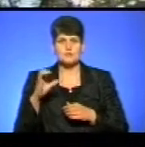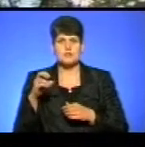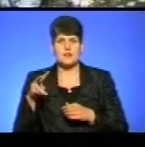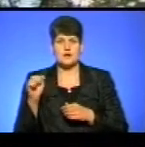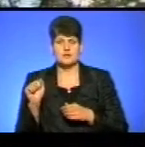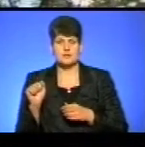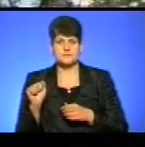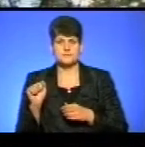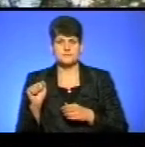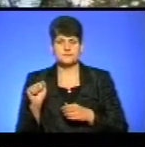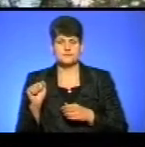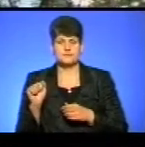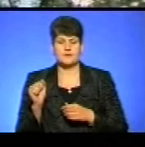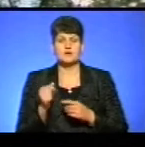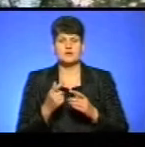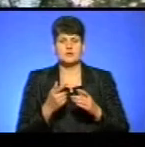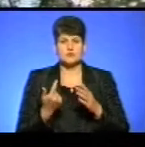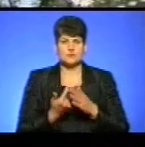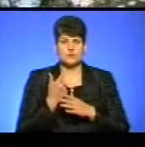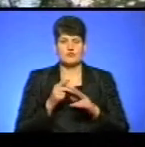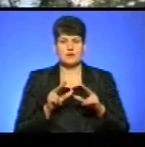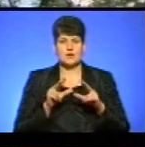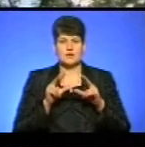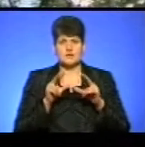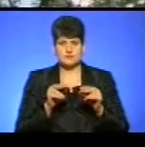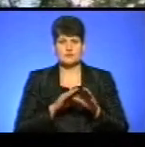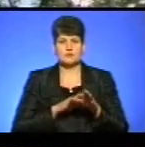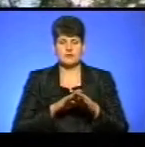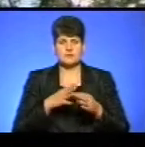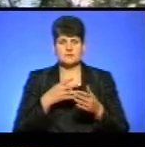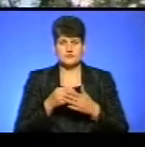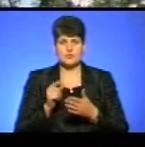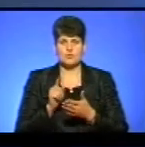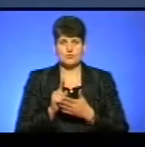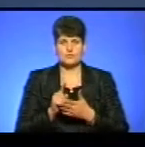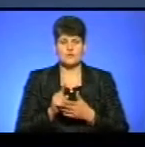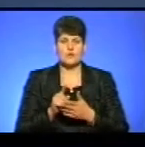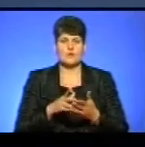Ми в черговий раз клянемось, що ми виконуємо свій військовий обозрів до кінця.